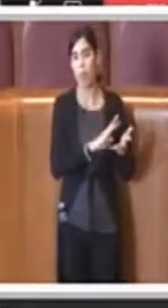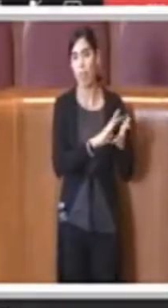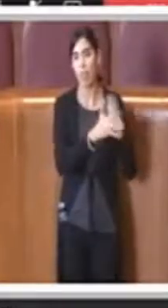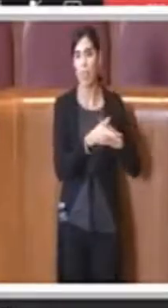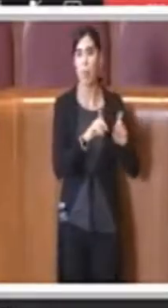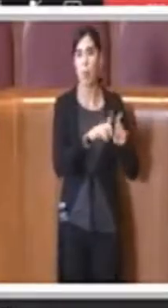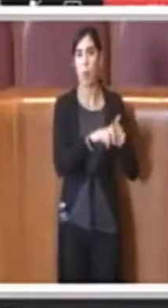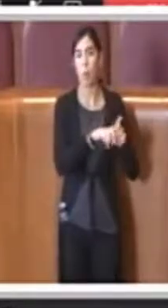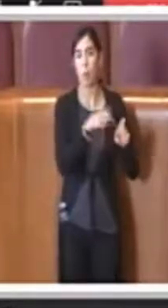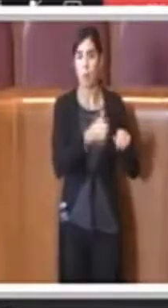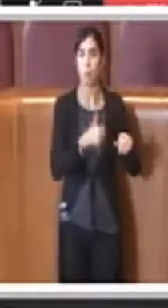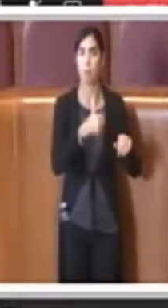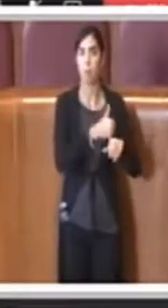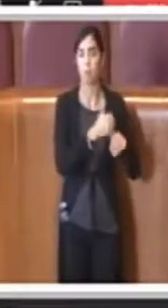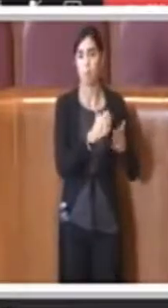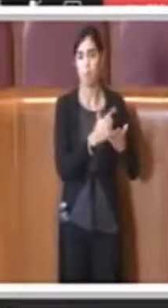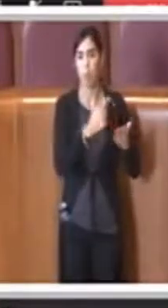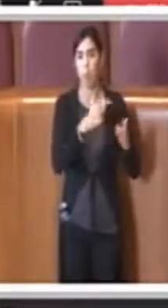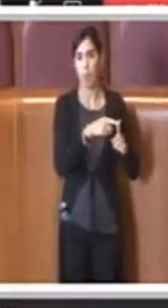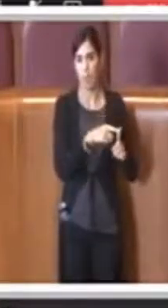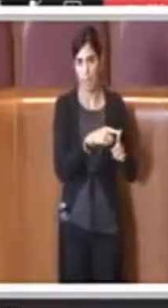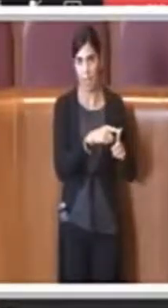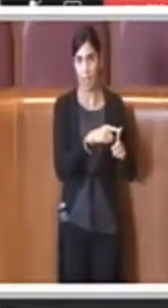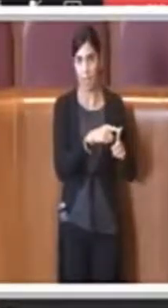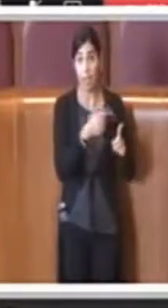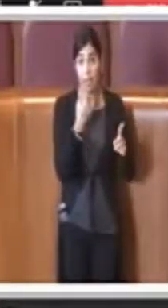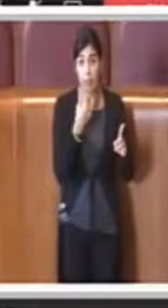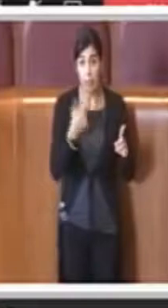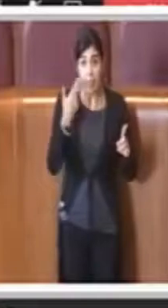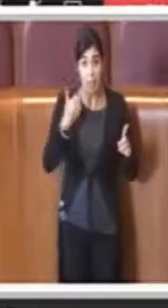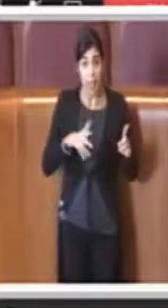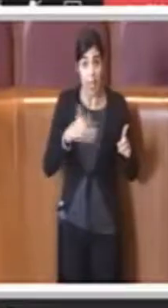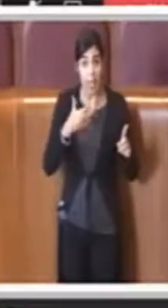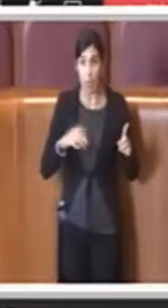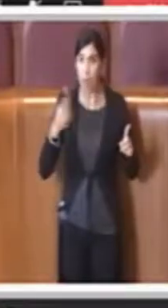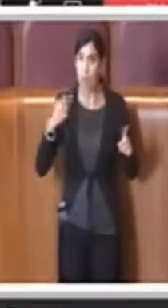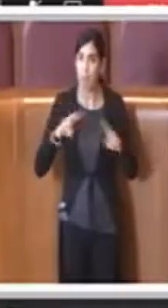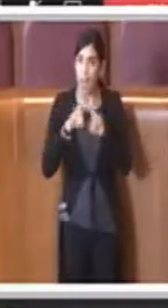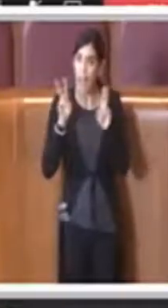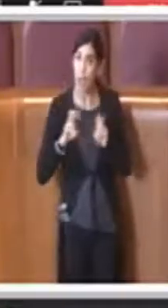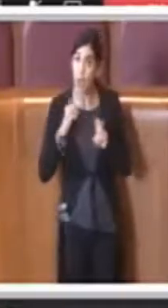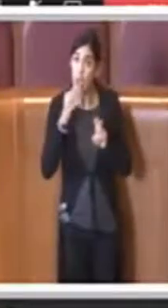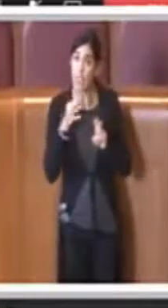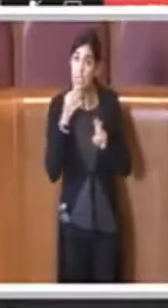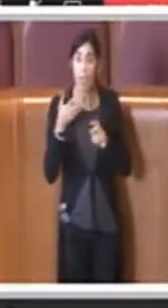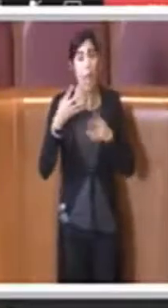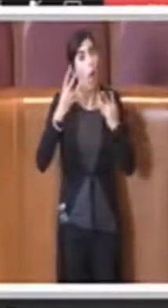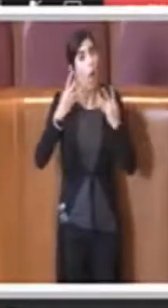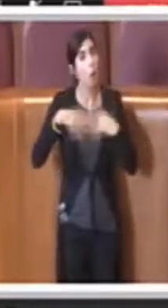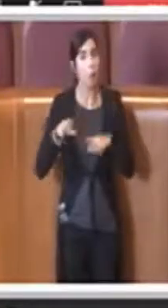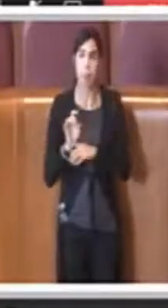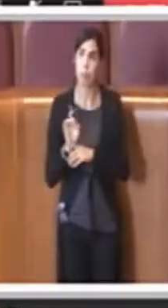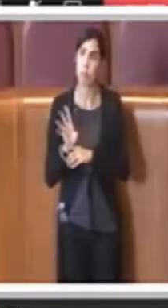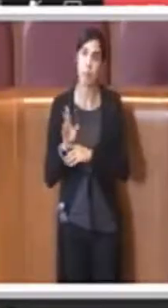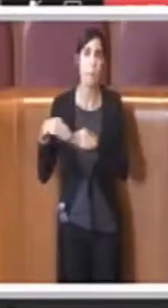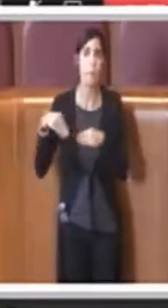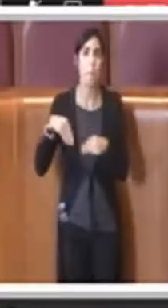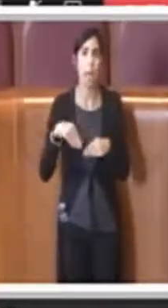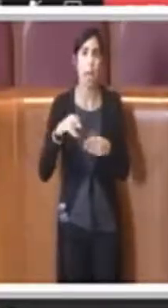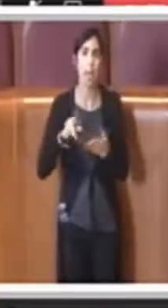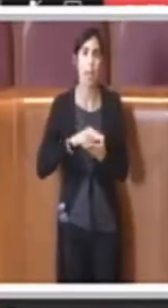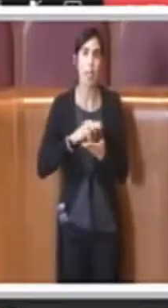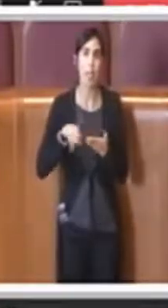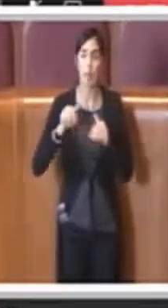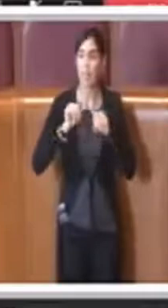caposalto, che come abbiamo detto non esclude che la cittadinanza possa partecipare anche